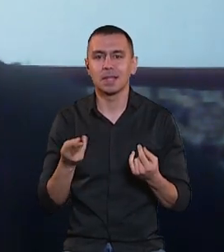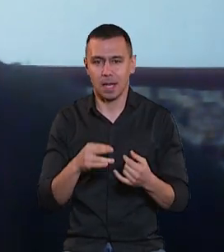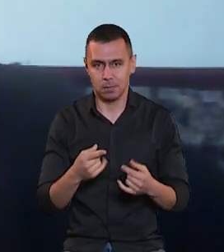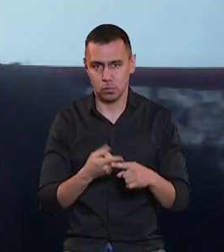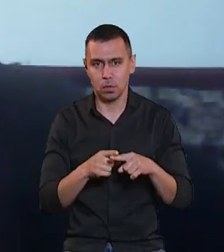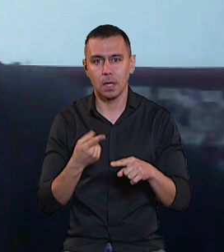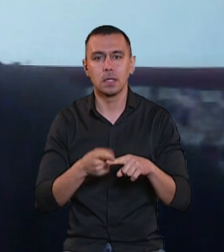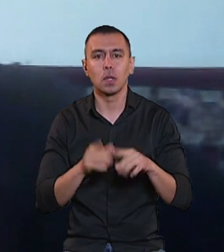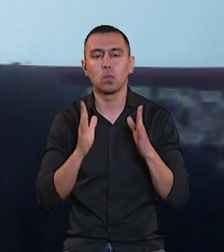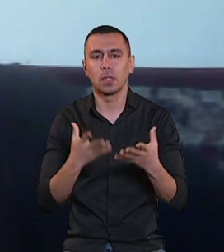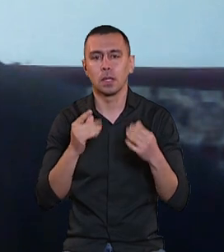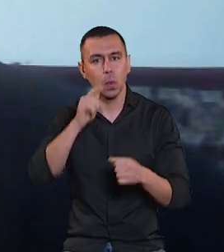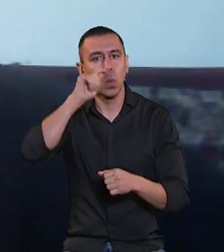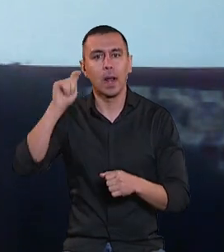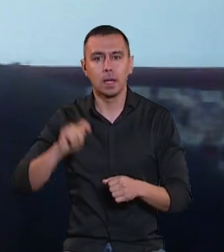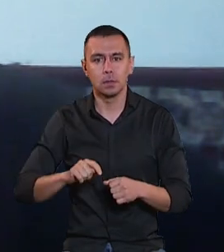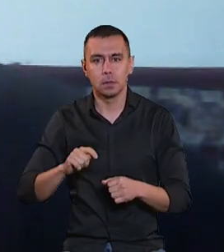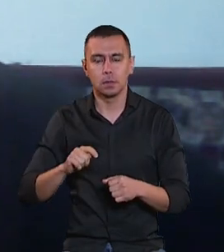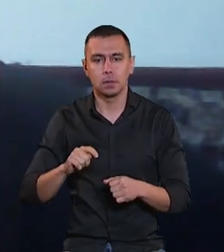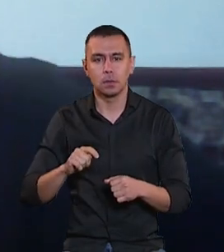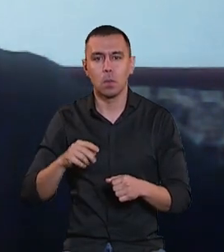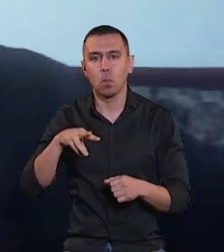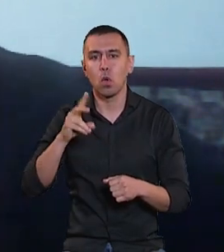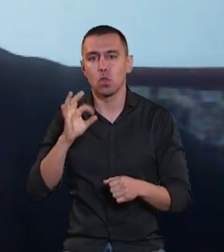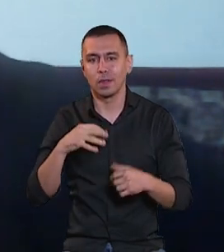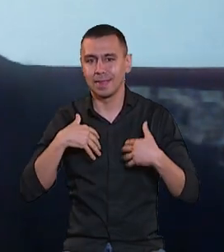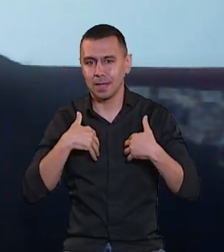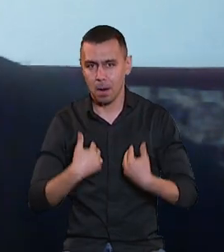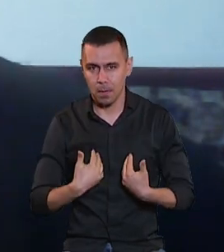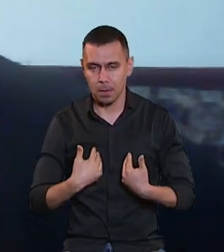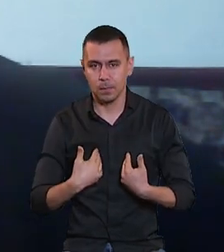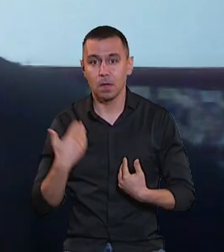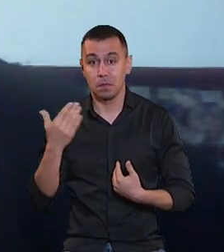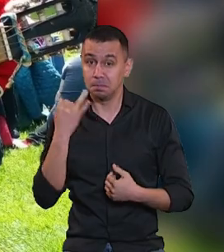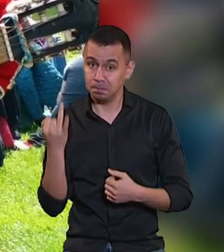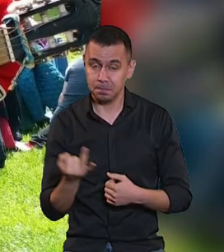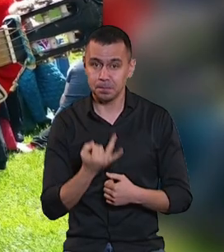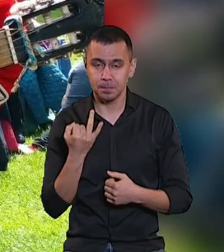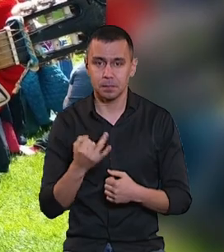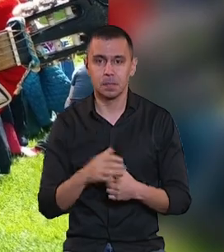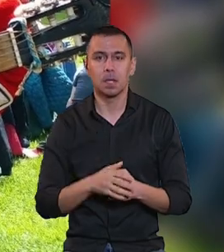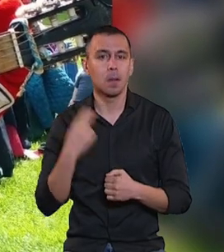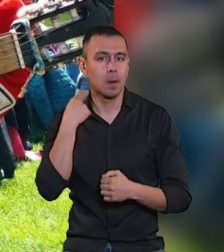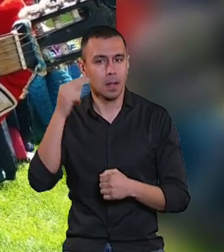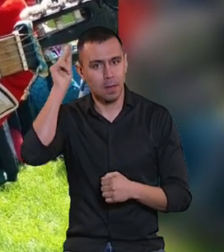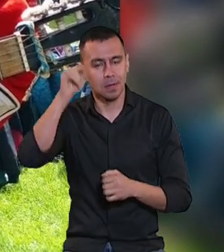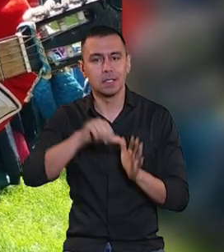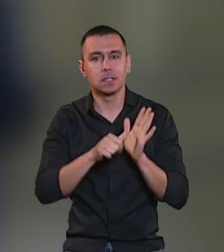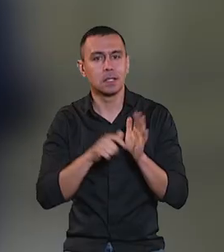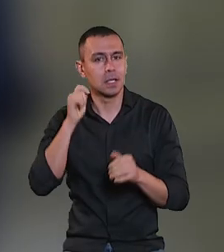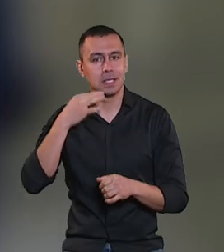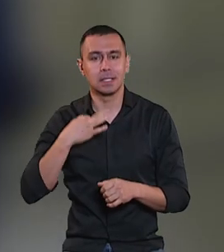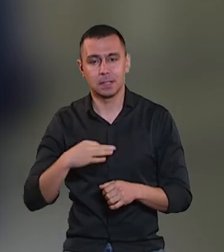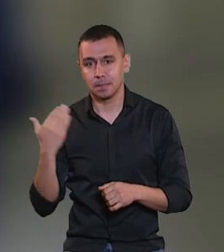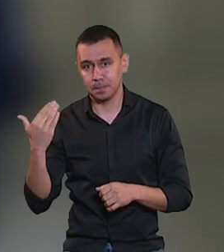хай буде це день української монодрами. Вони зацікавилися. У Британії навчається 16-річний